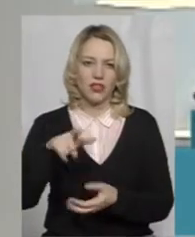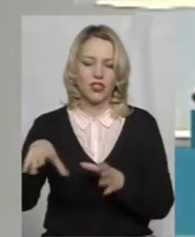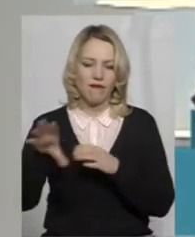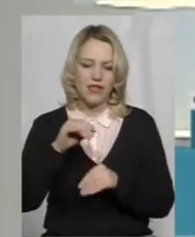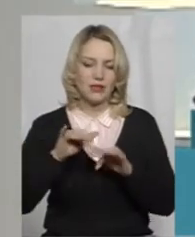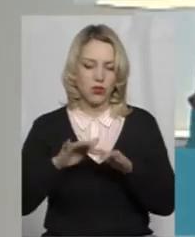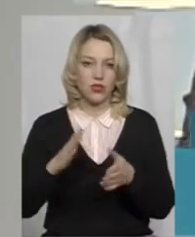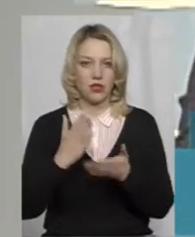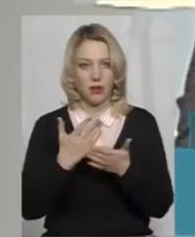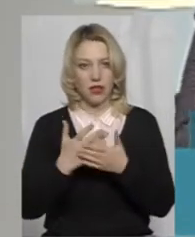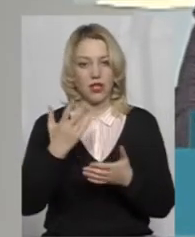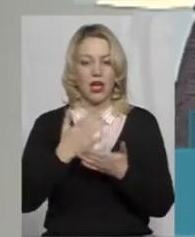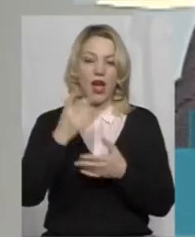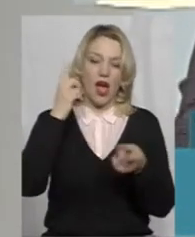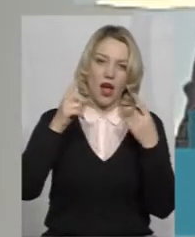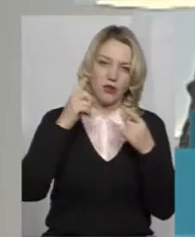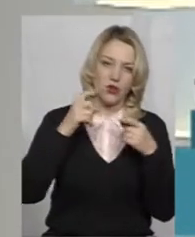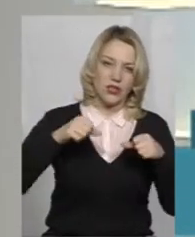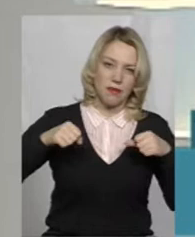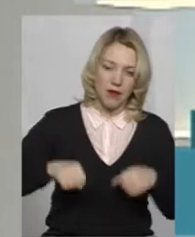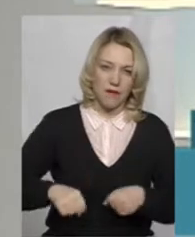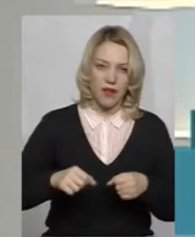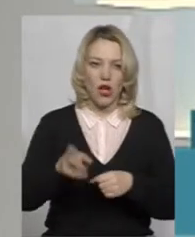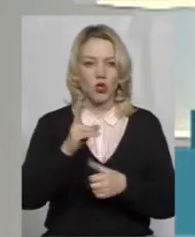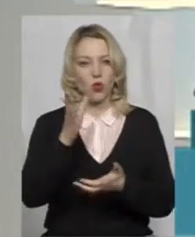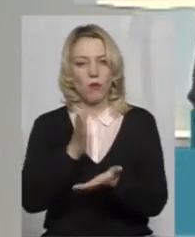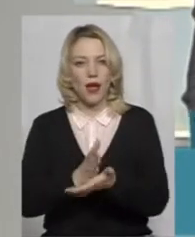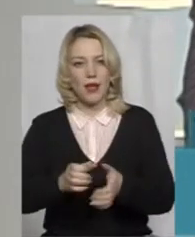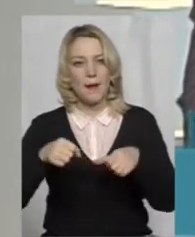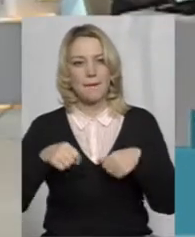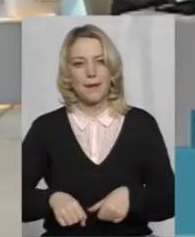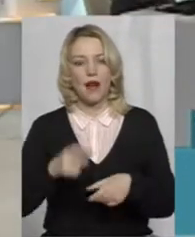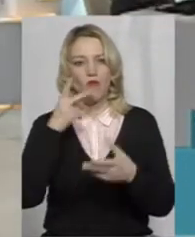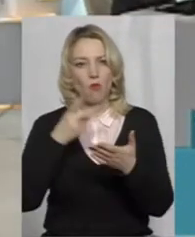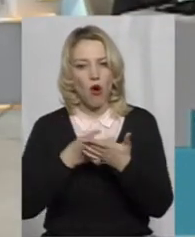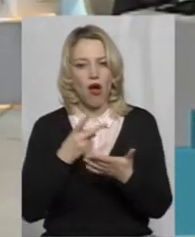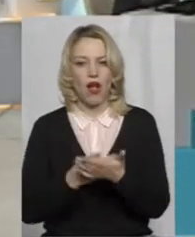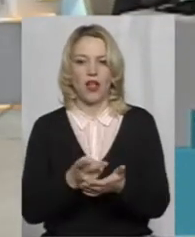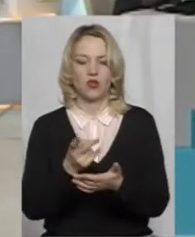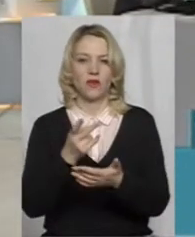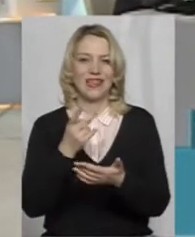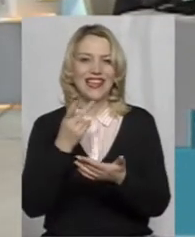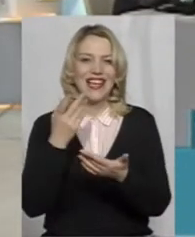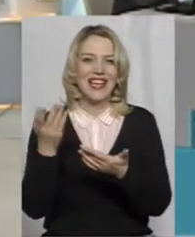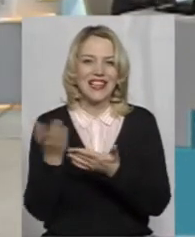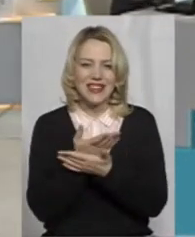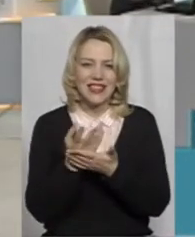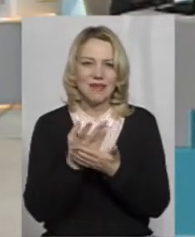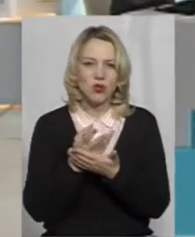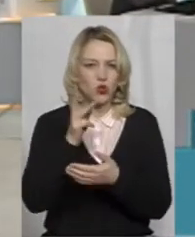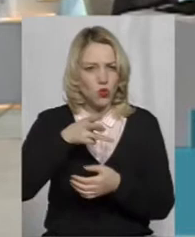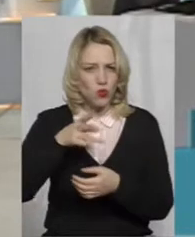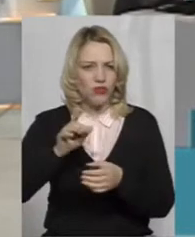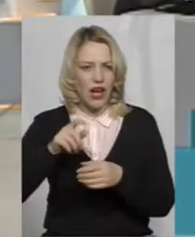авторські права, хто має право показувати, демонструвати. Спочатку всю цю... Да, от